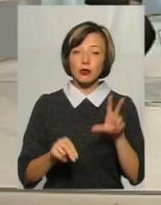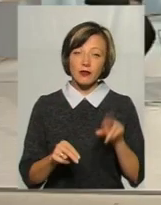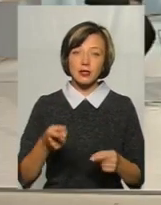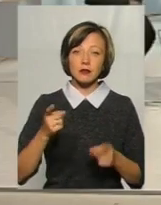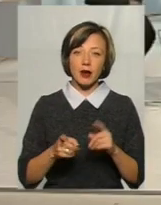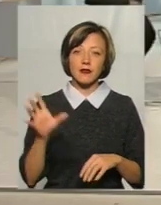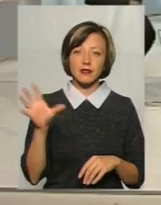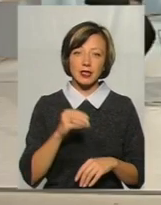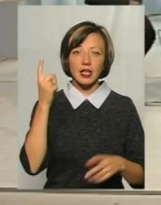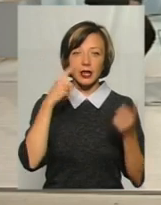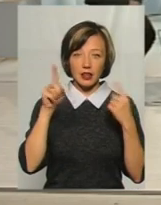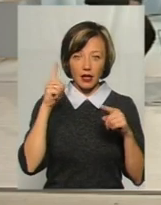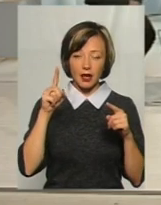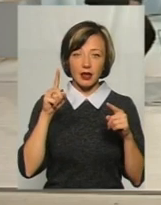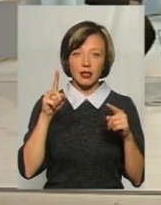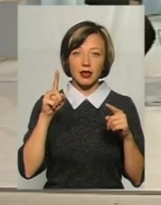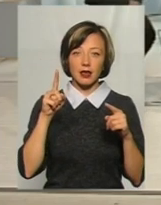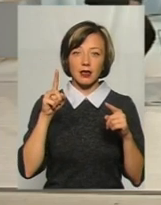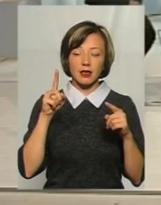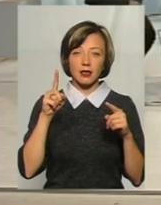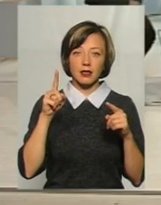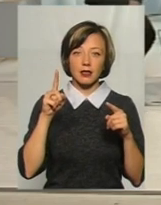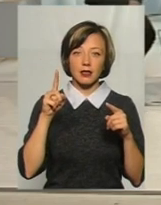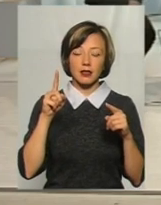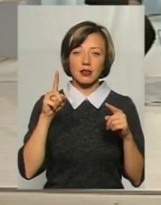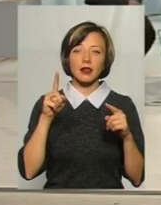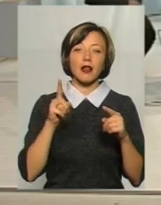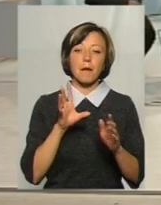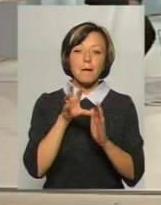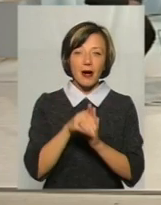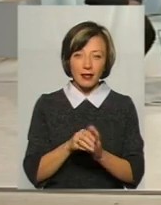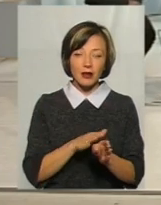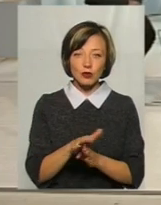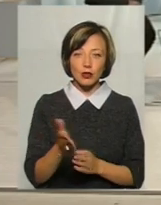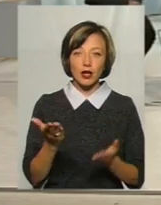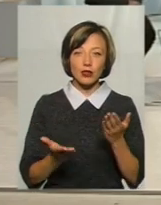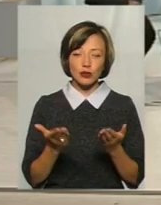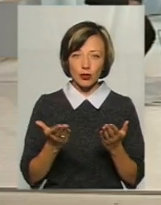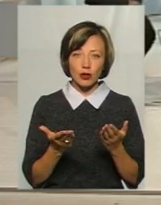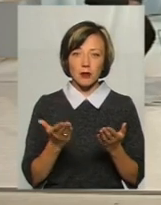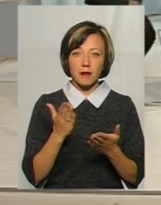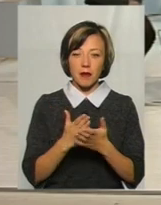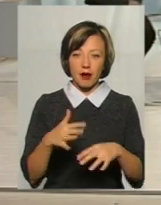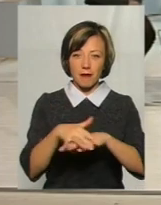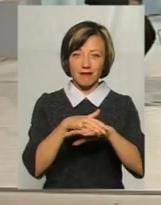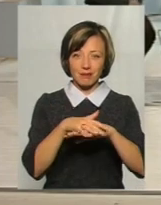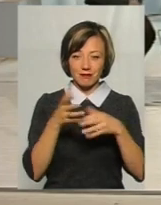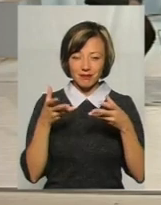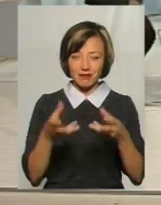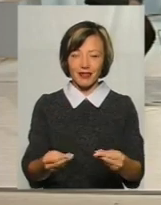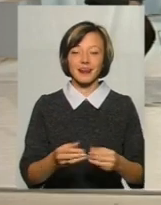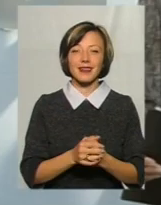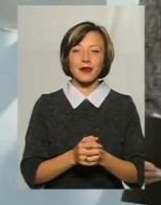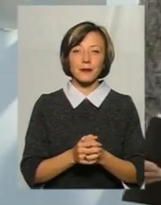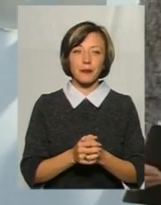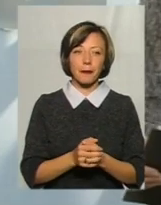справді всі ідеї, як казав Маркс, ідея матеріалізується, якщо вона оволодіває масами, ви, до речі, за нього згадували.